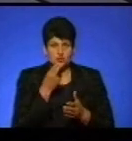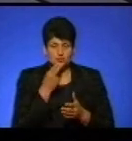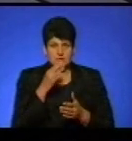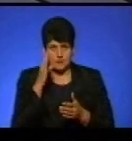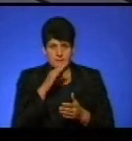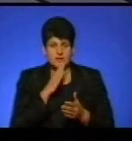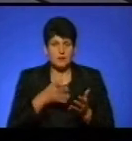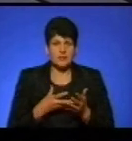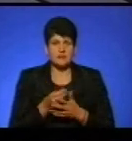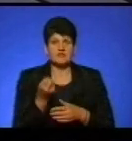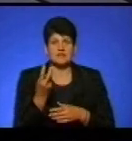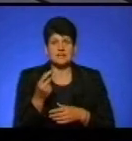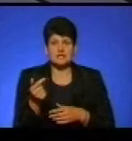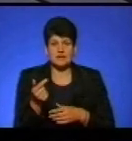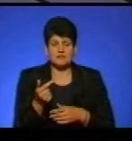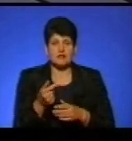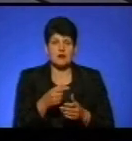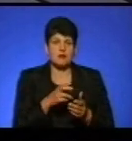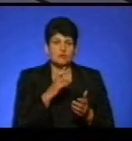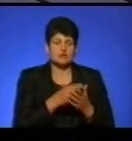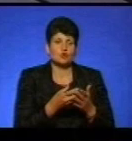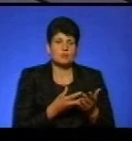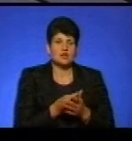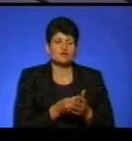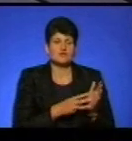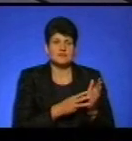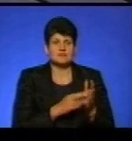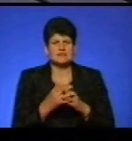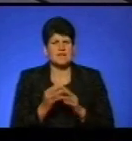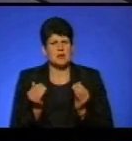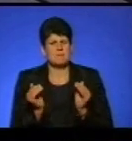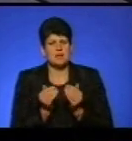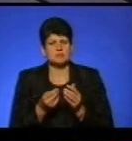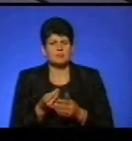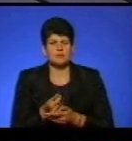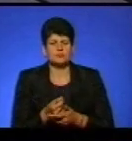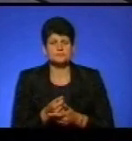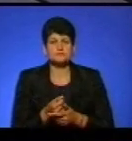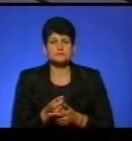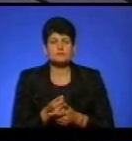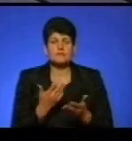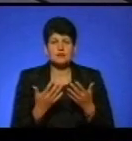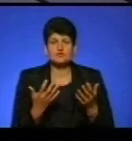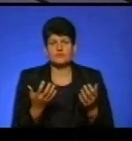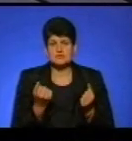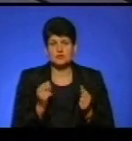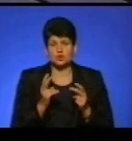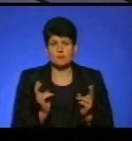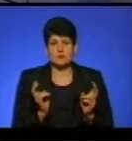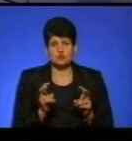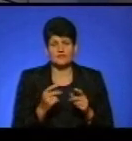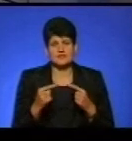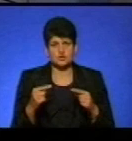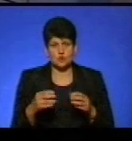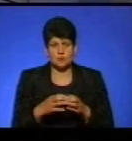батьки платять 12 гривень, бюджет доплачує 8 гривень. Це в місті, в селах трішки менше доплачують батьки. Якщо взяти, хто прийшов з іншої